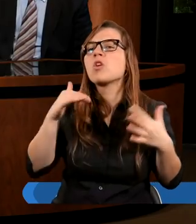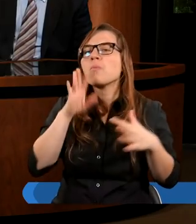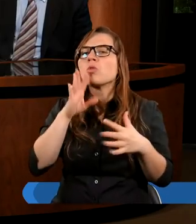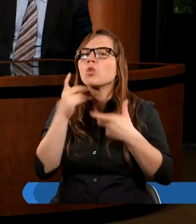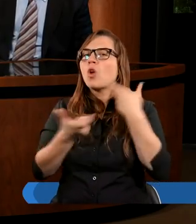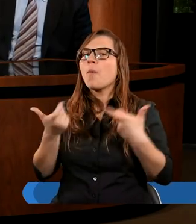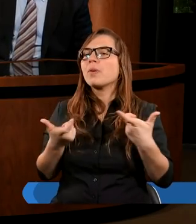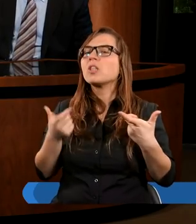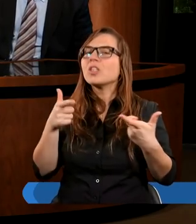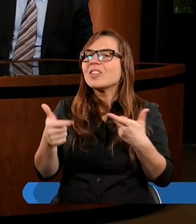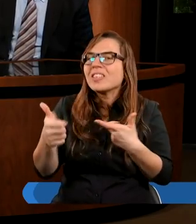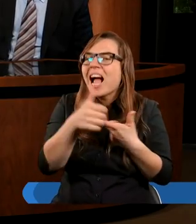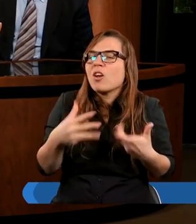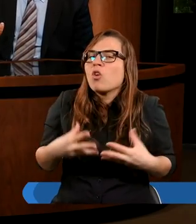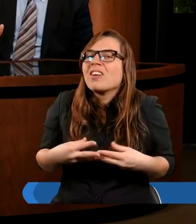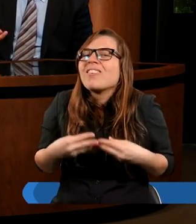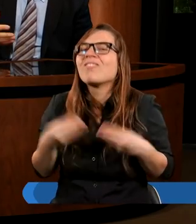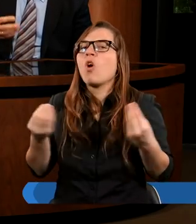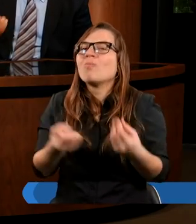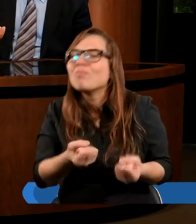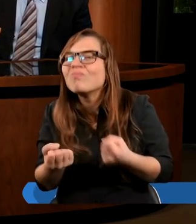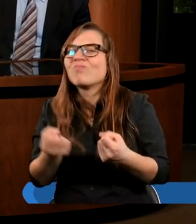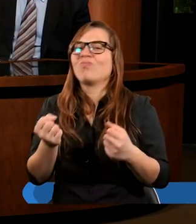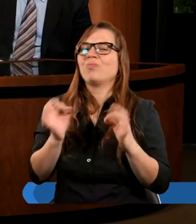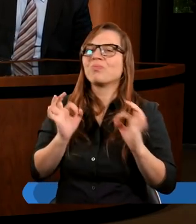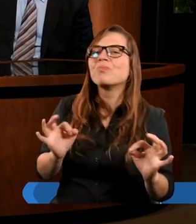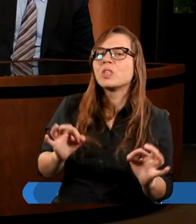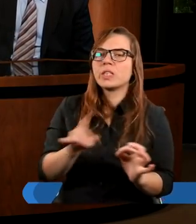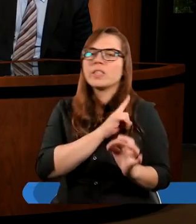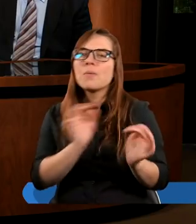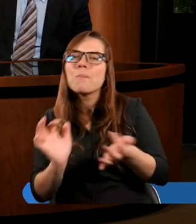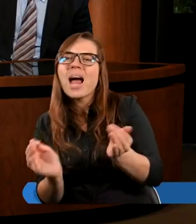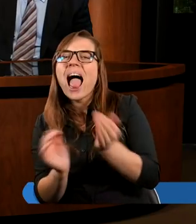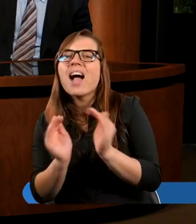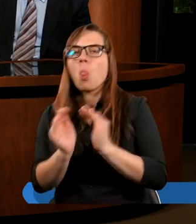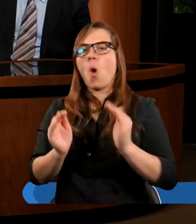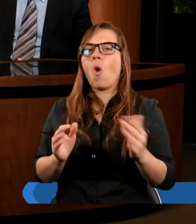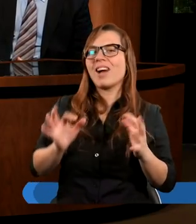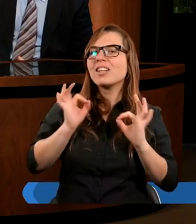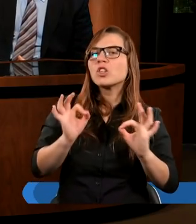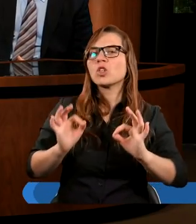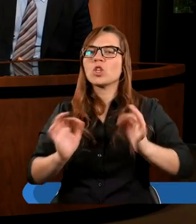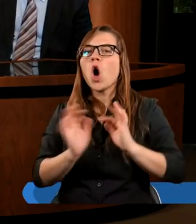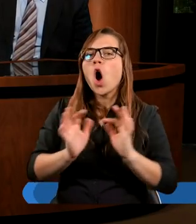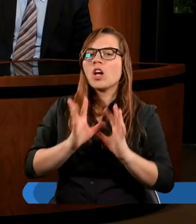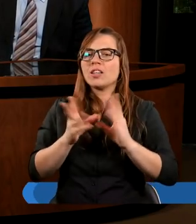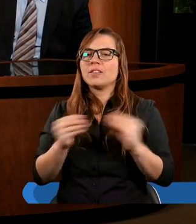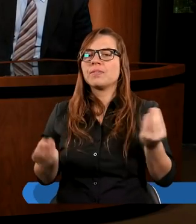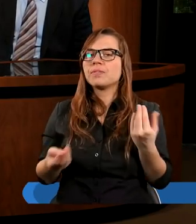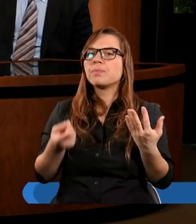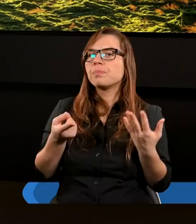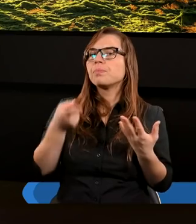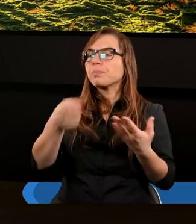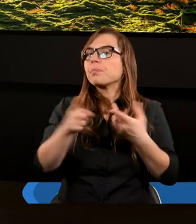właśnie, żeby tą jedność podtrzymywać, żeby ją budować, prawda? I mi się wydaje, że to jest jakby celem. Ja wam powiem,